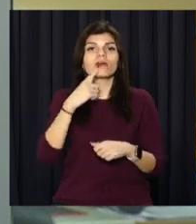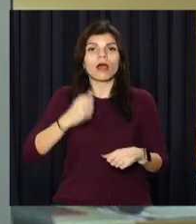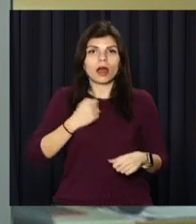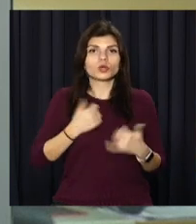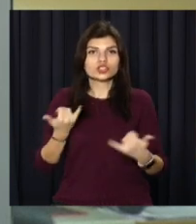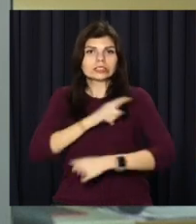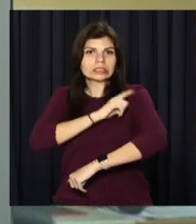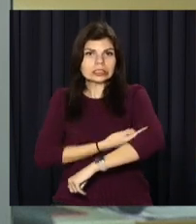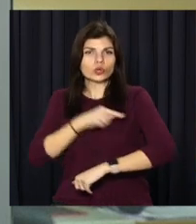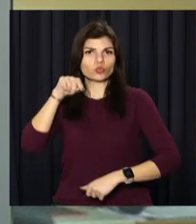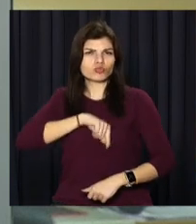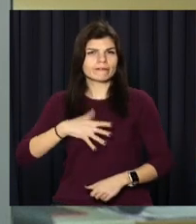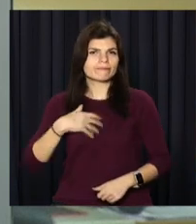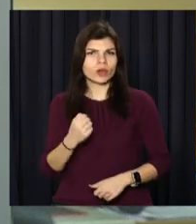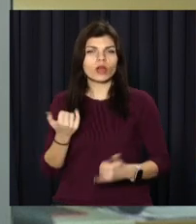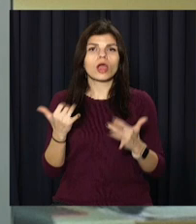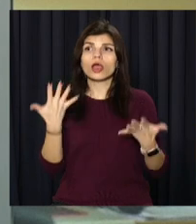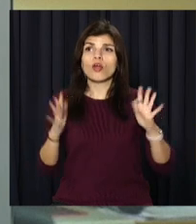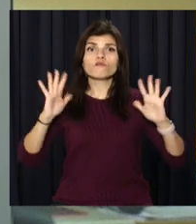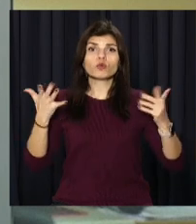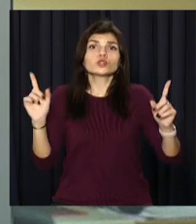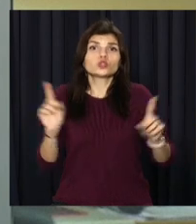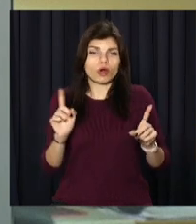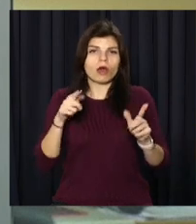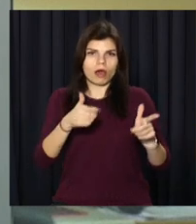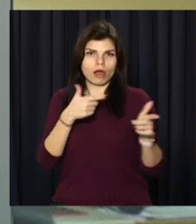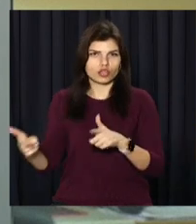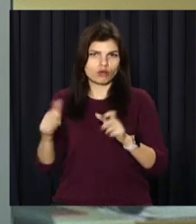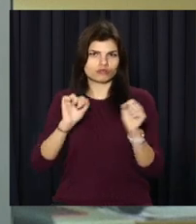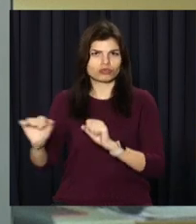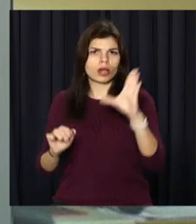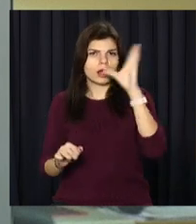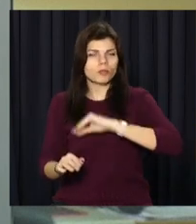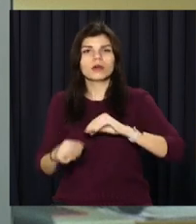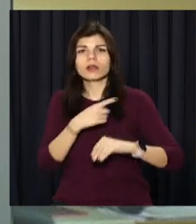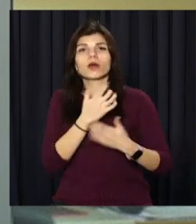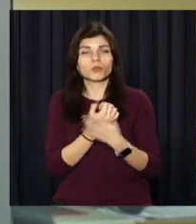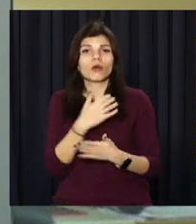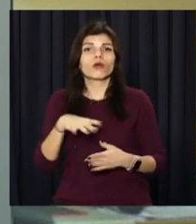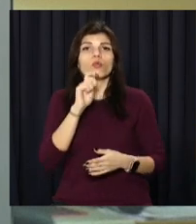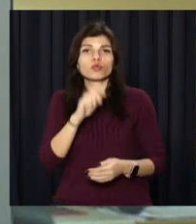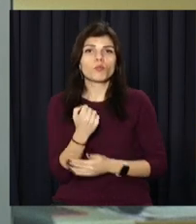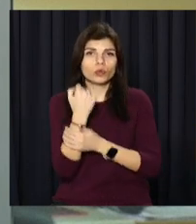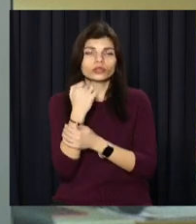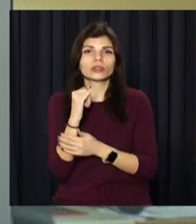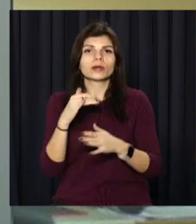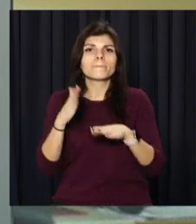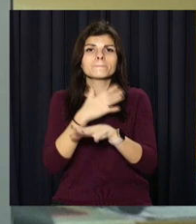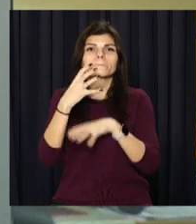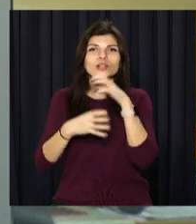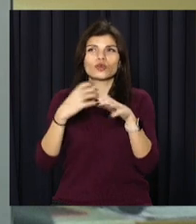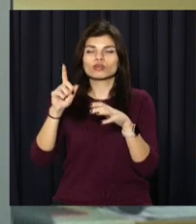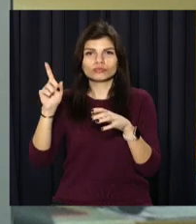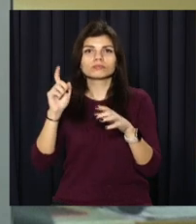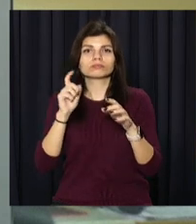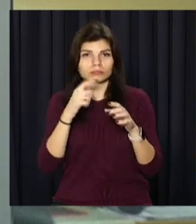сильні духом та готові чинити опір. Висловили свою чітку позицію та підтримку України і численні міжнародні партнери.